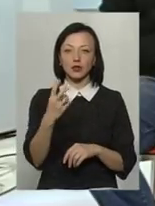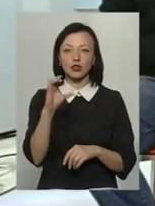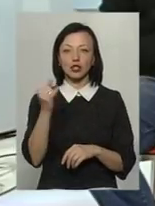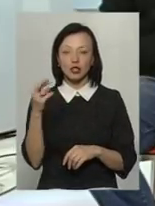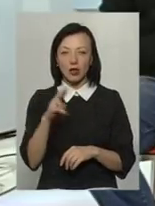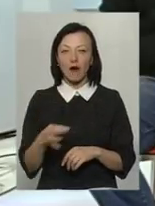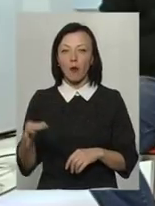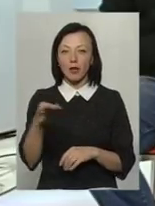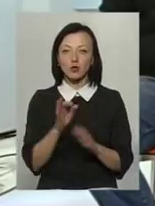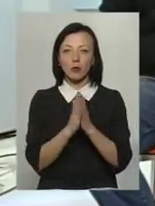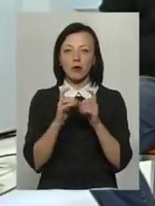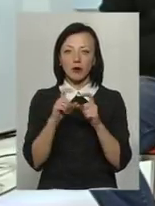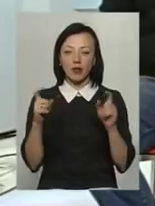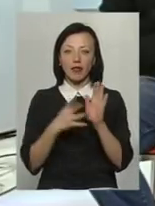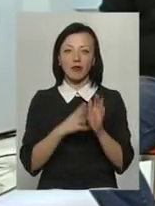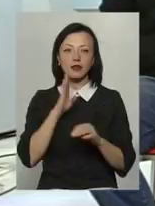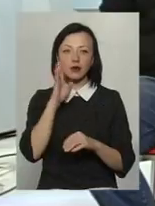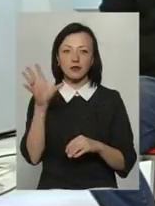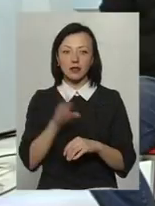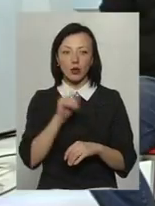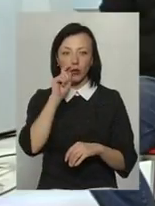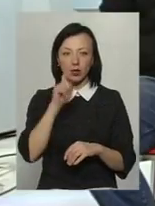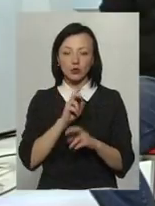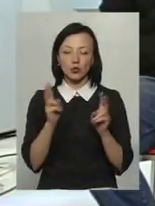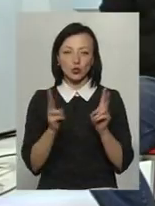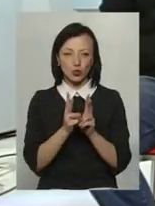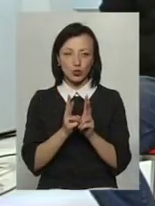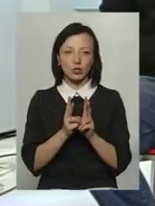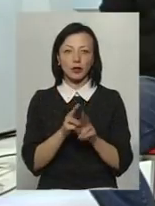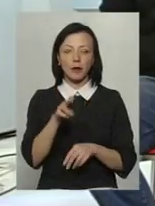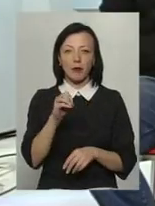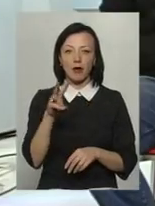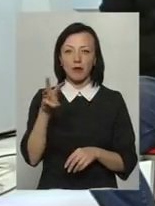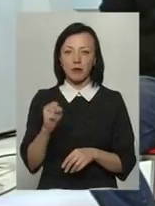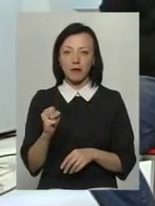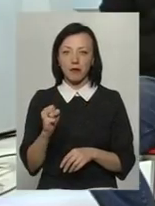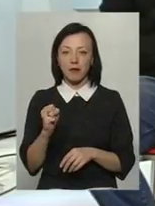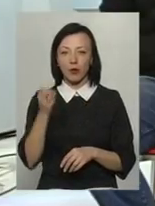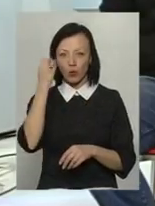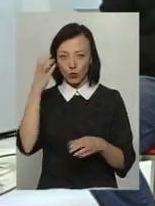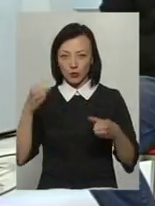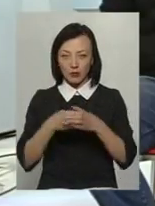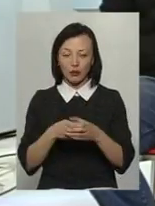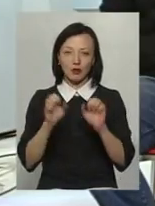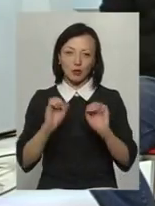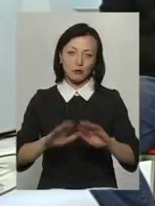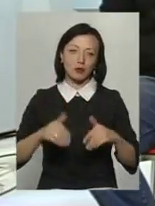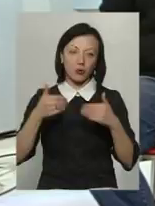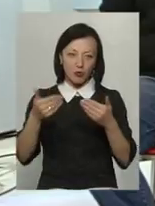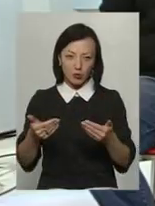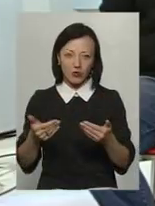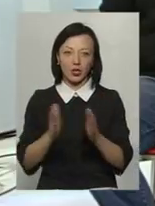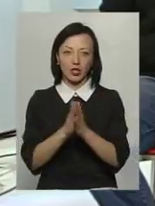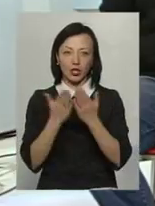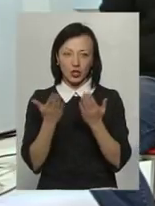Хмельницьку обласну бібліотеку на 9 ранку на всеукраїнську зустріч пермакультурної спільноти. Також ми можемо вам запропонувати